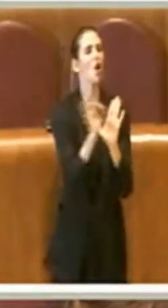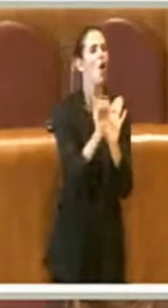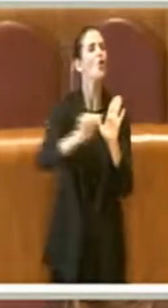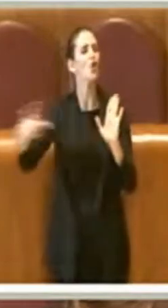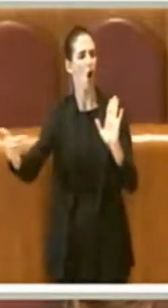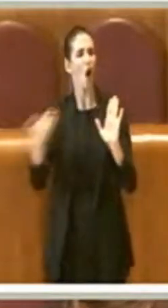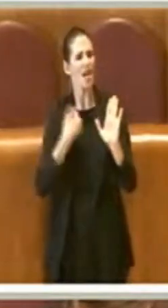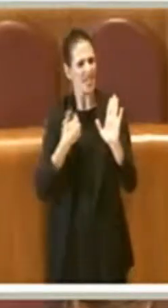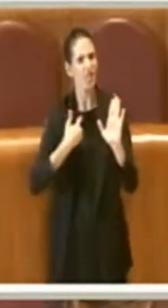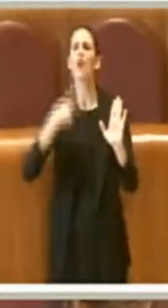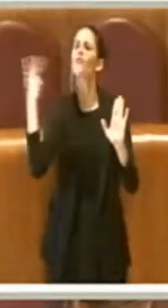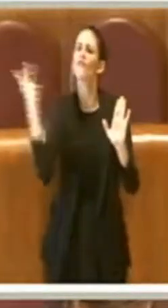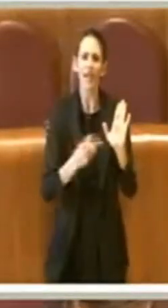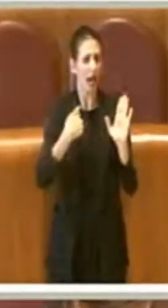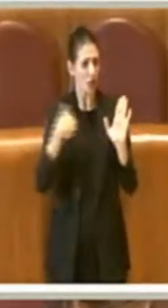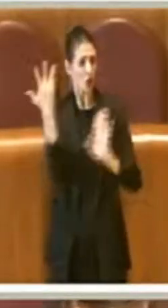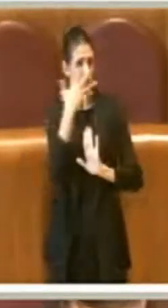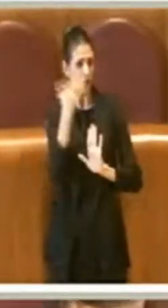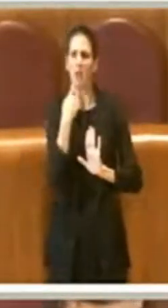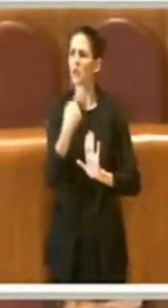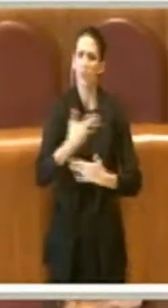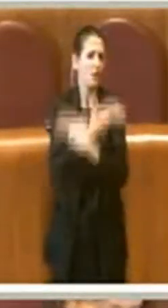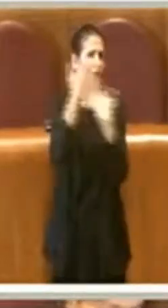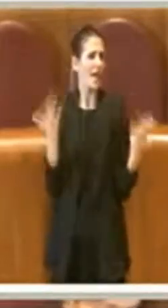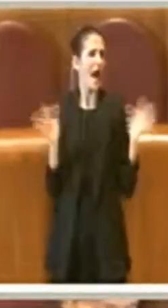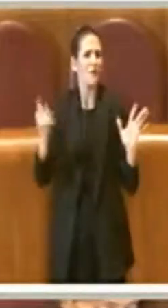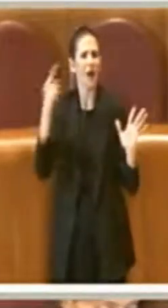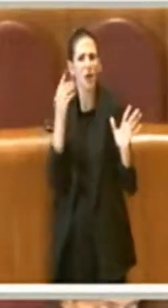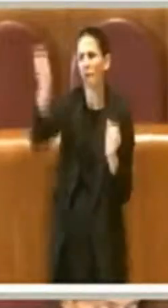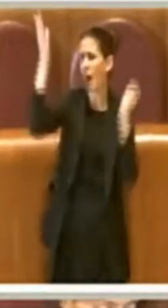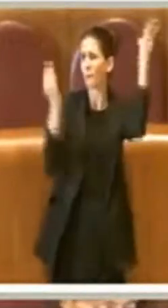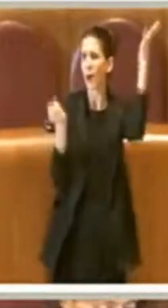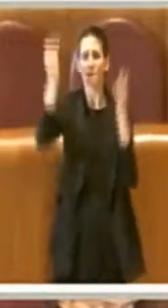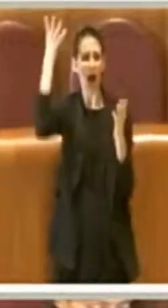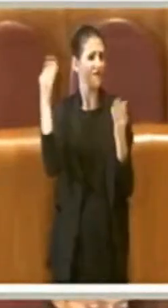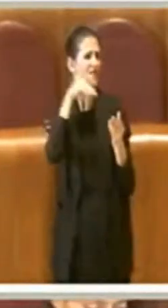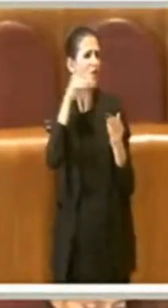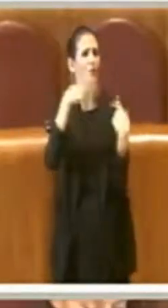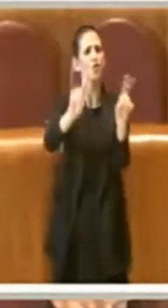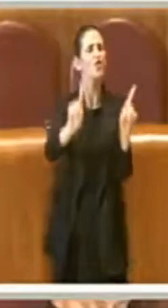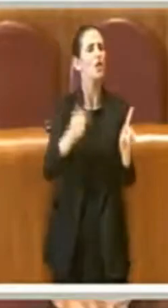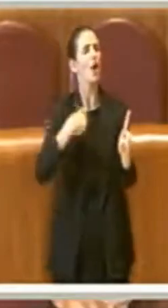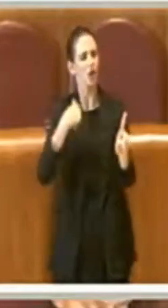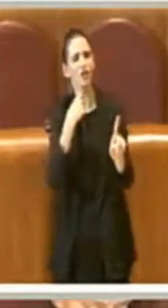verità. Quando sbaglio lo ammetto. Ma non mi invento che le opposizioni raccontano panzane.